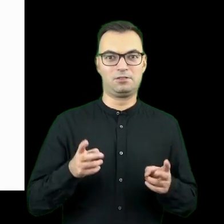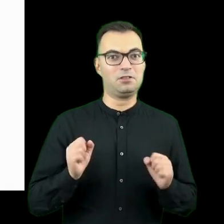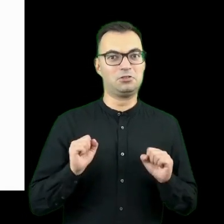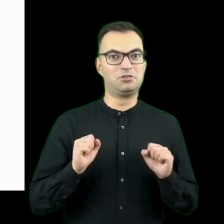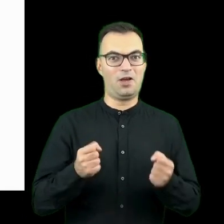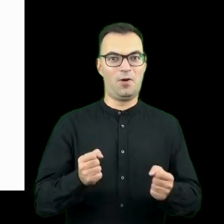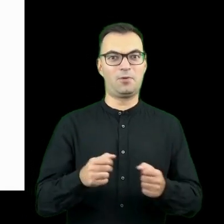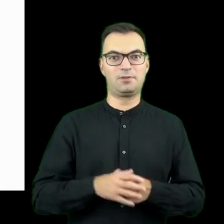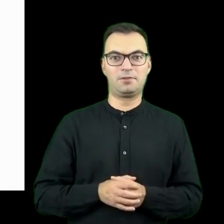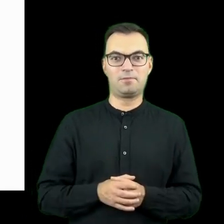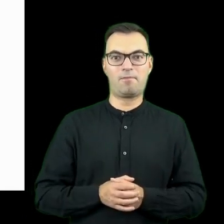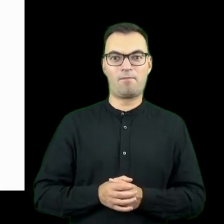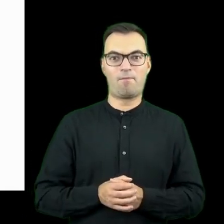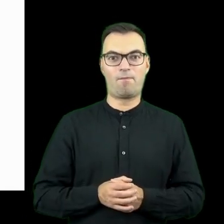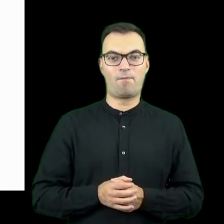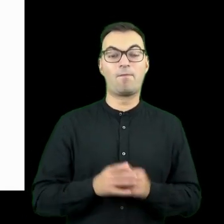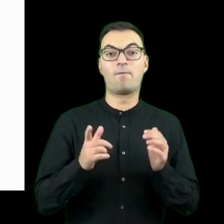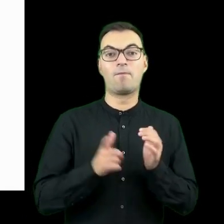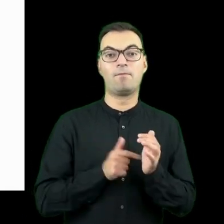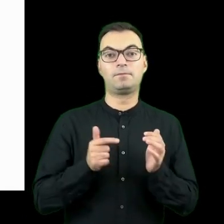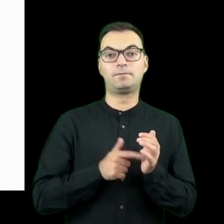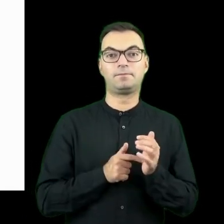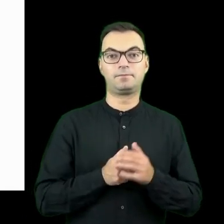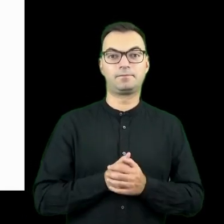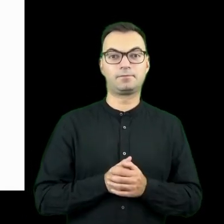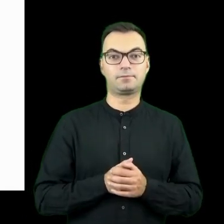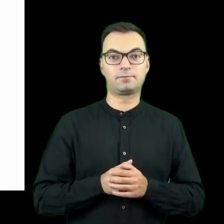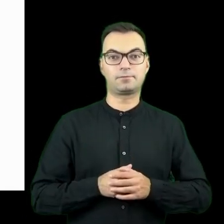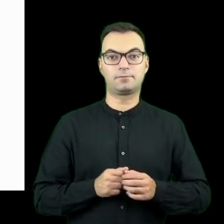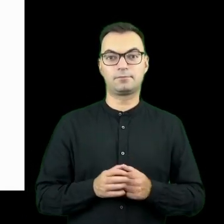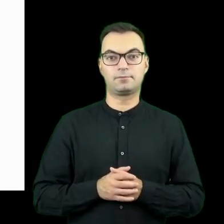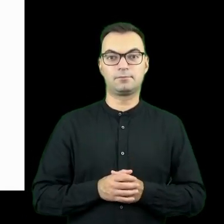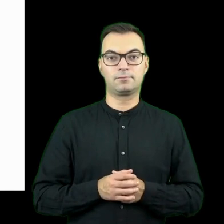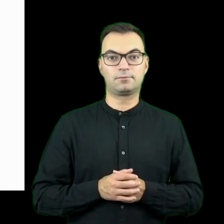zaczęło funkcjonować w taki sposób, że często osoby, które